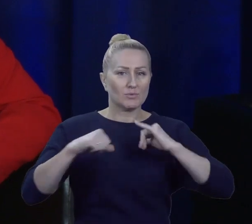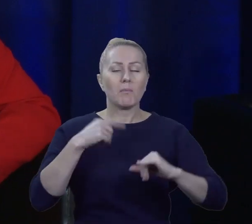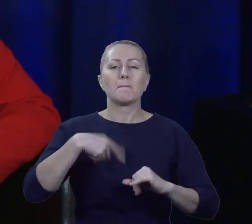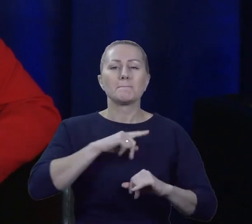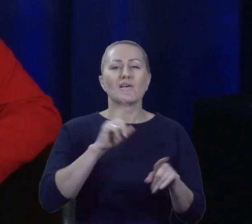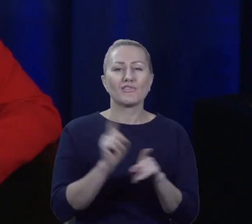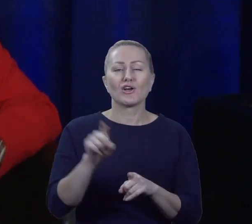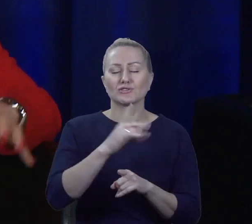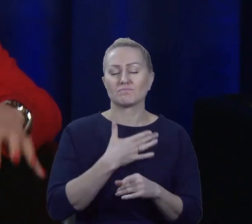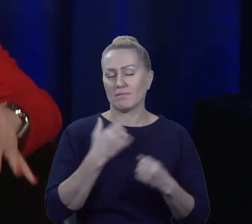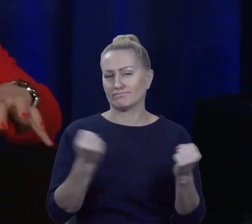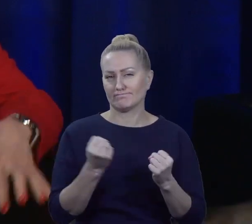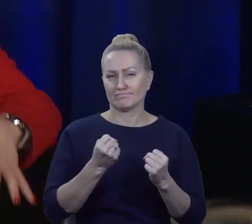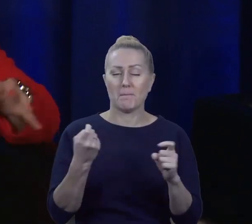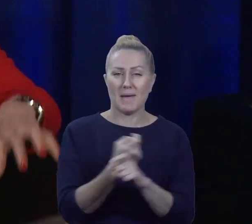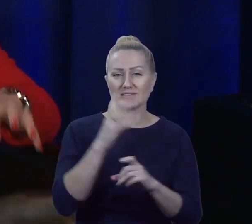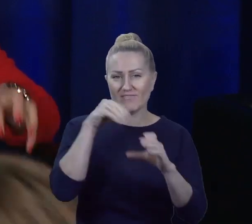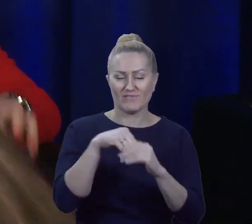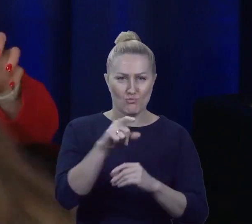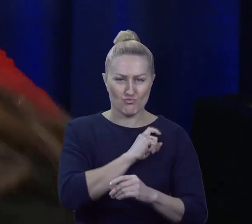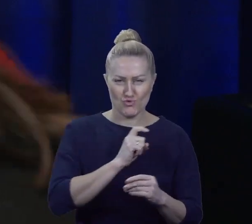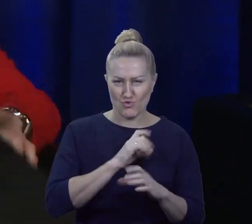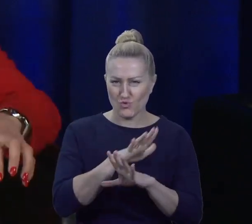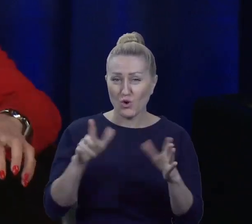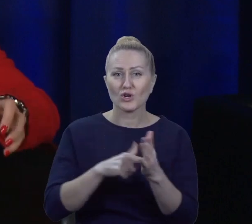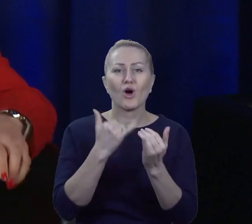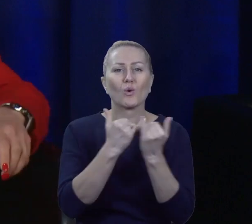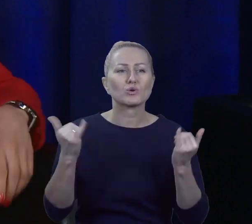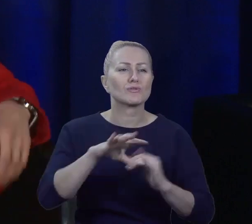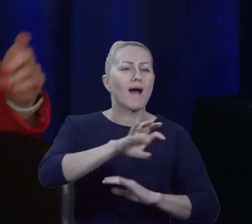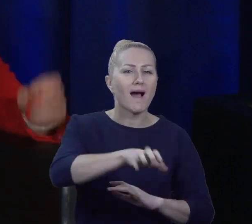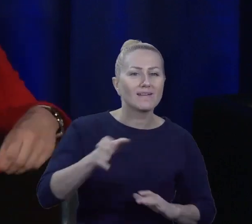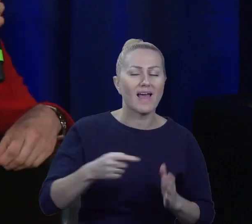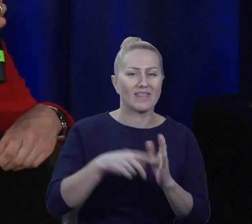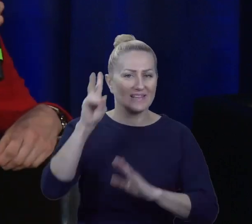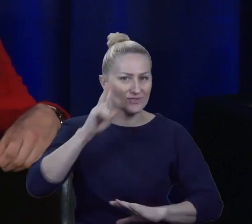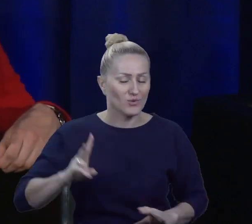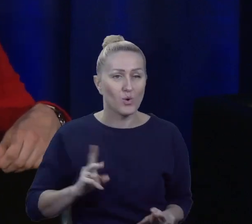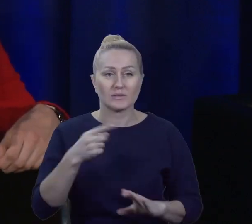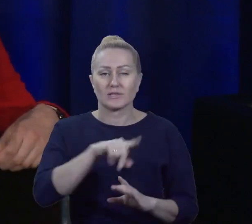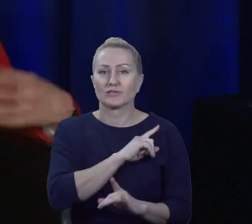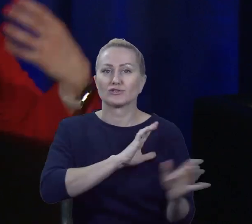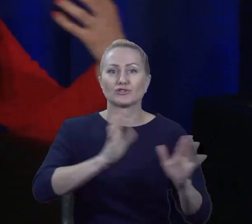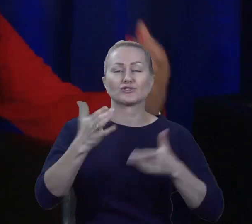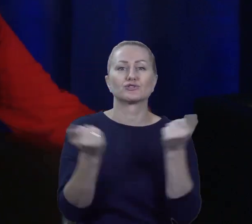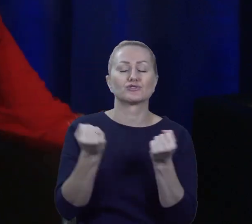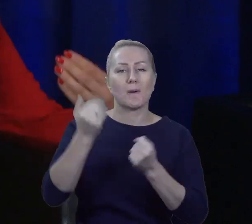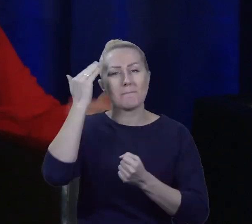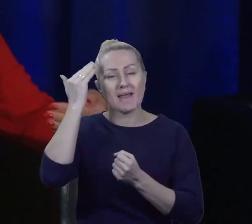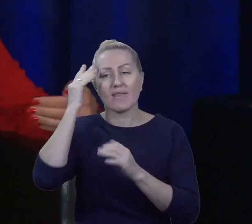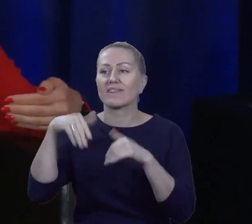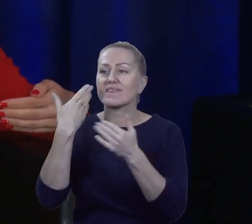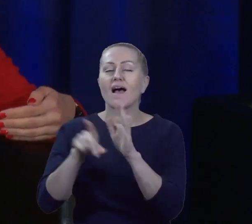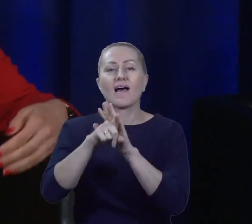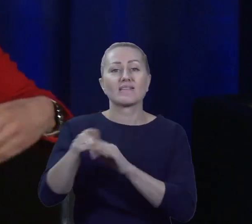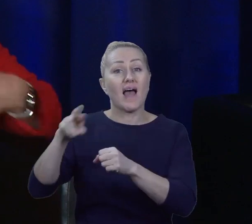krytyzowane Państwo, mamy różnego rodzaju instytucje, agendy, które dbają o merytorykę i zapewniają radnym konkretny